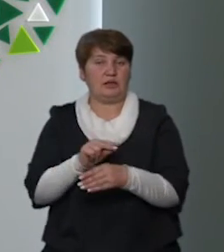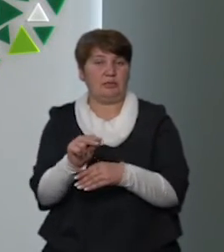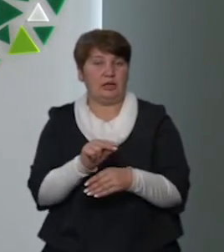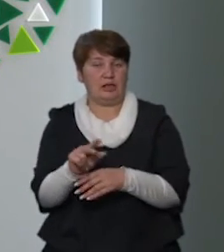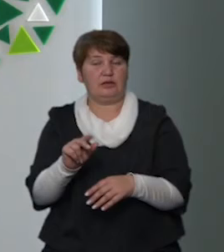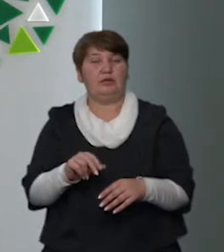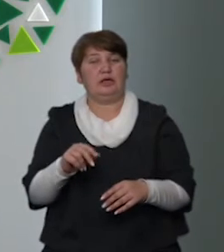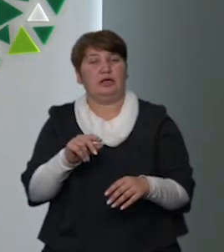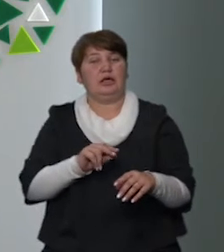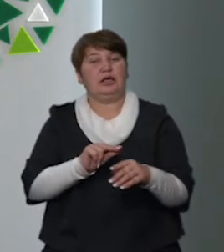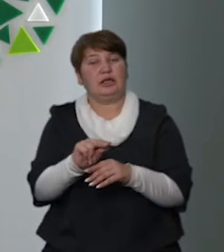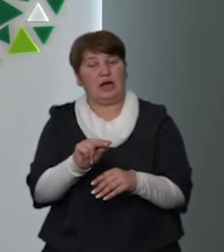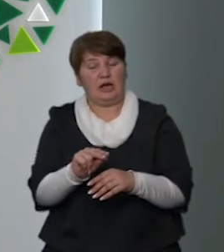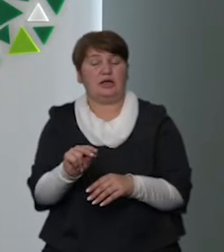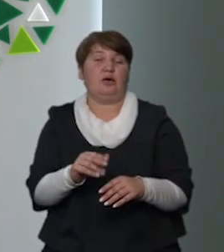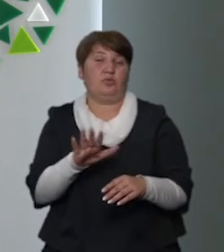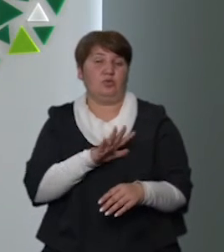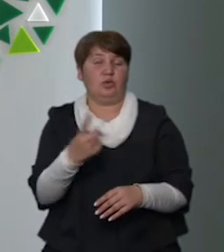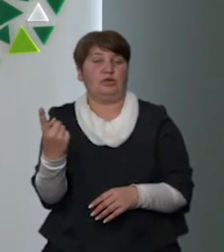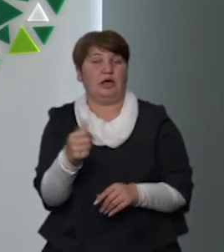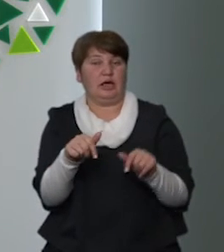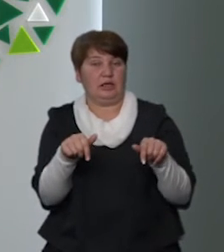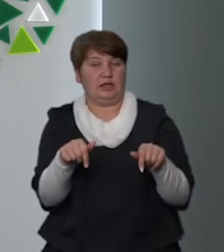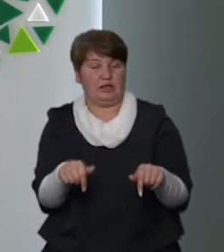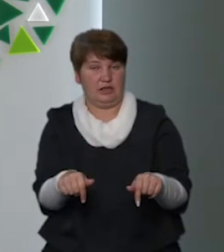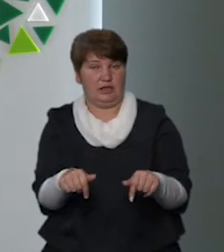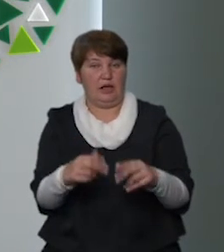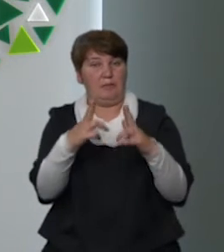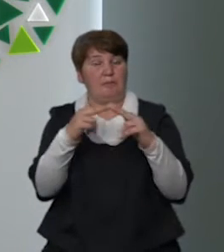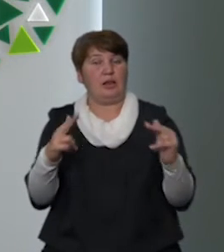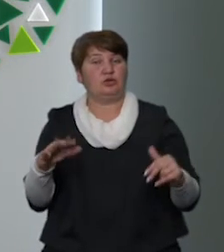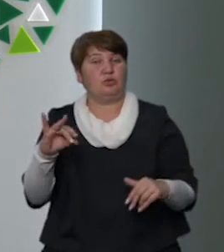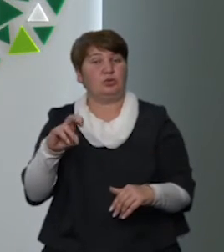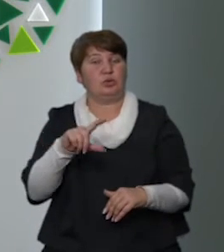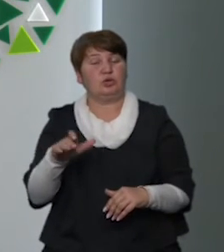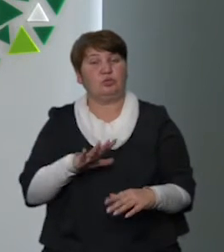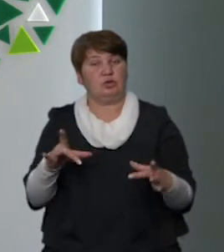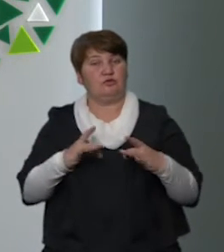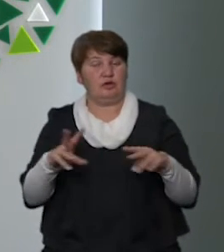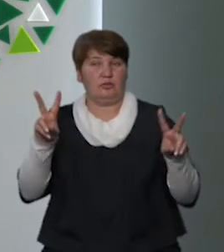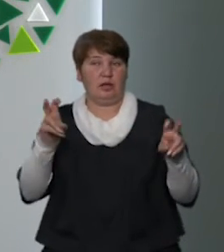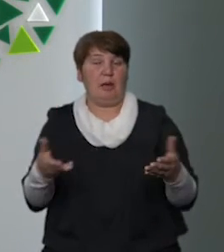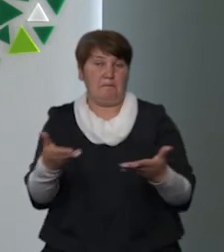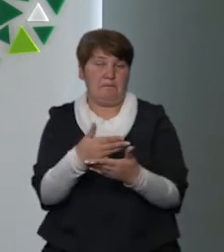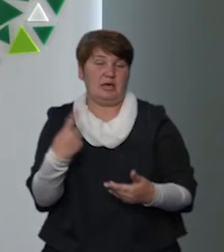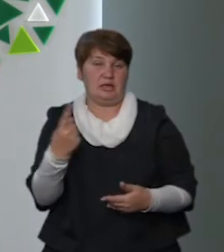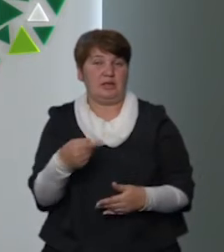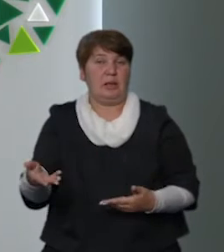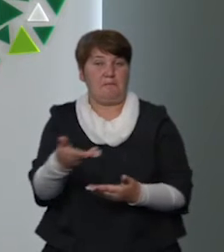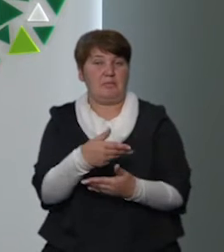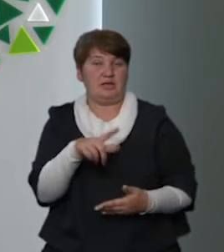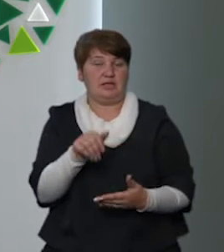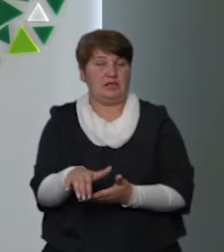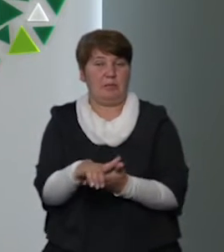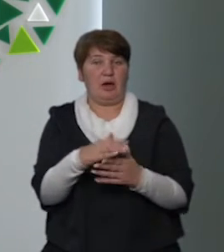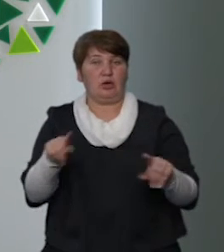тренінгами пробули для франківців цієї неділі. На території Палацу Потоцьких відбулося свято під назвою «Ми єдині, ми за мир»,